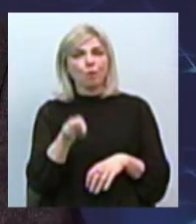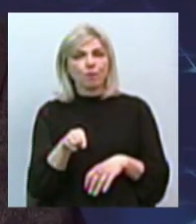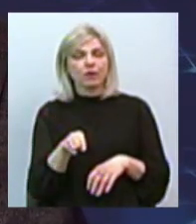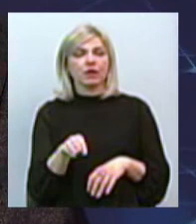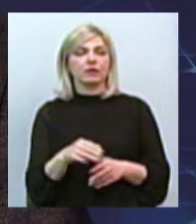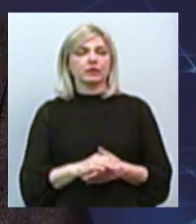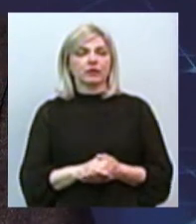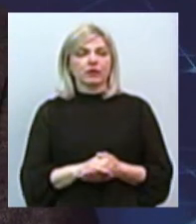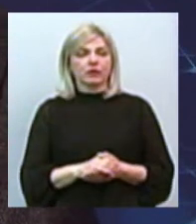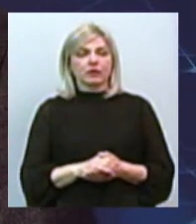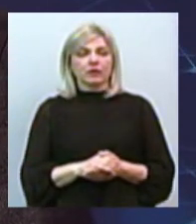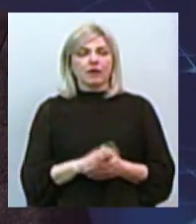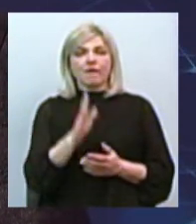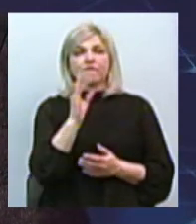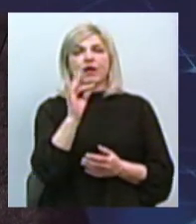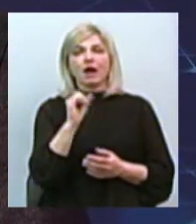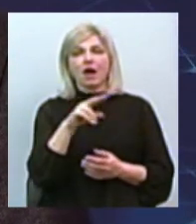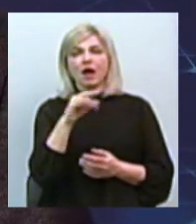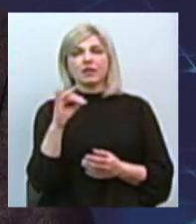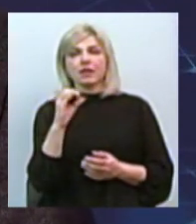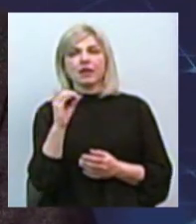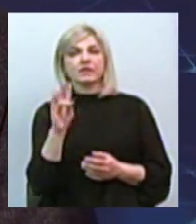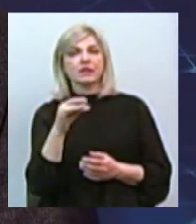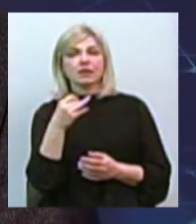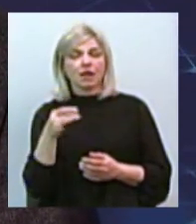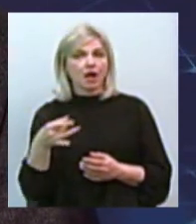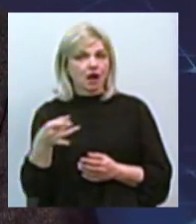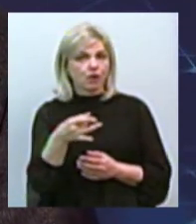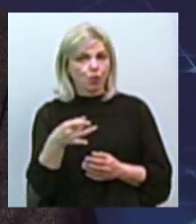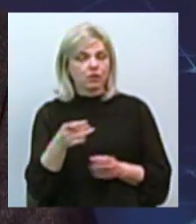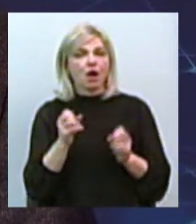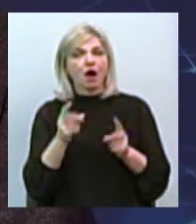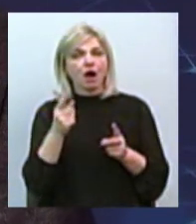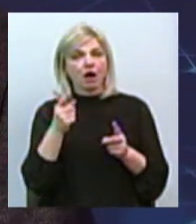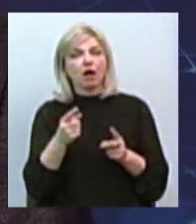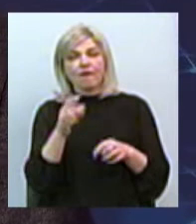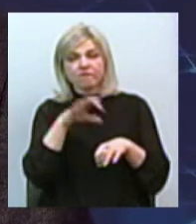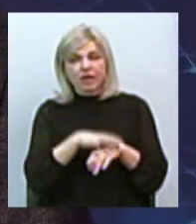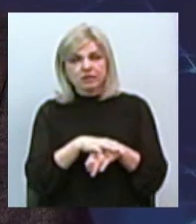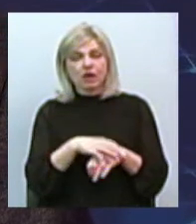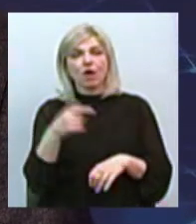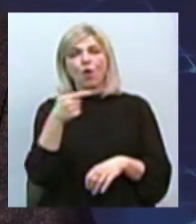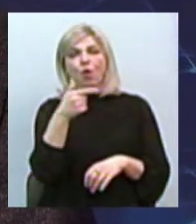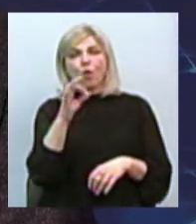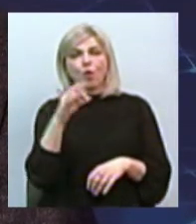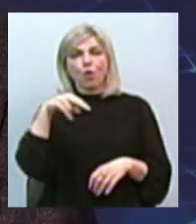Березках, Врадівського району. І, як вияснилося, в Голованівській,